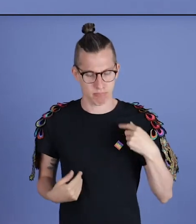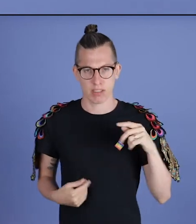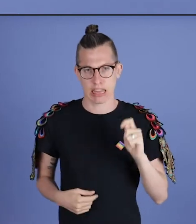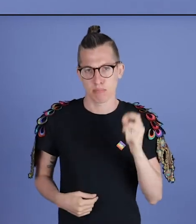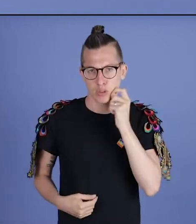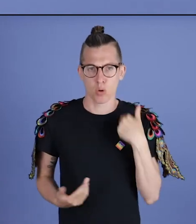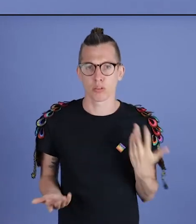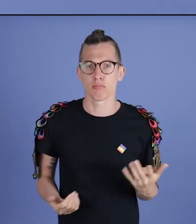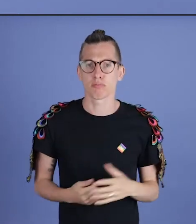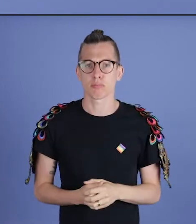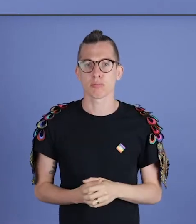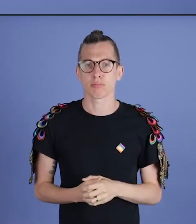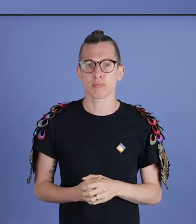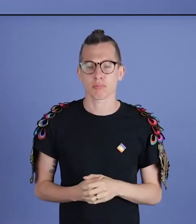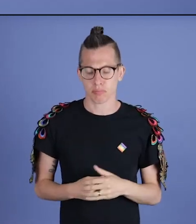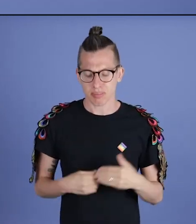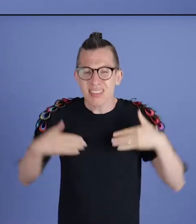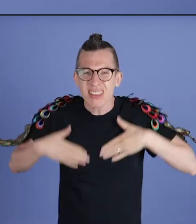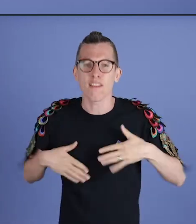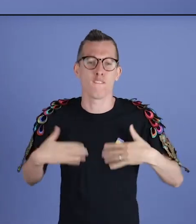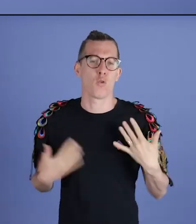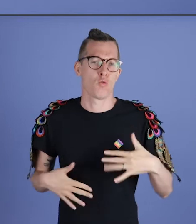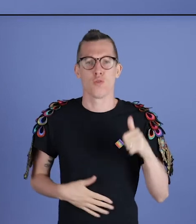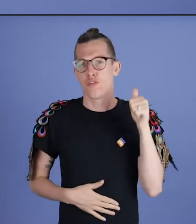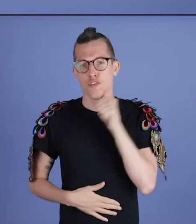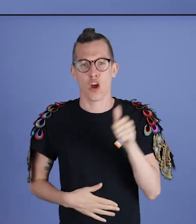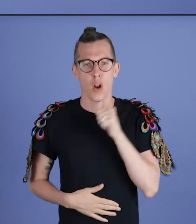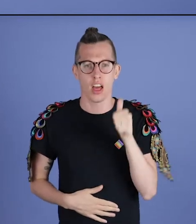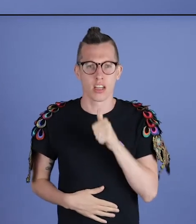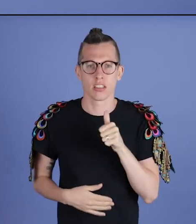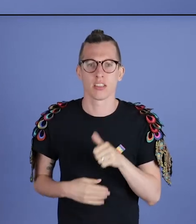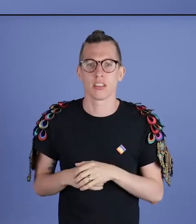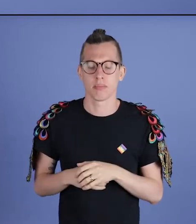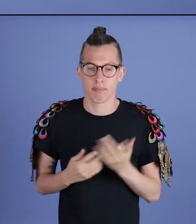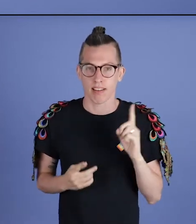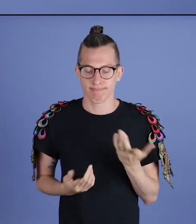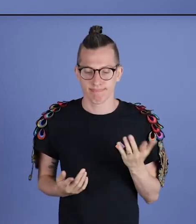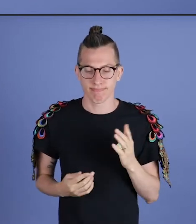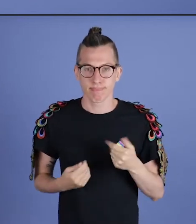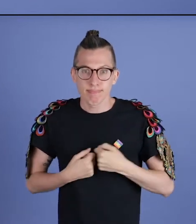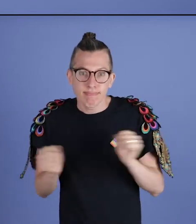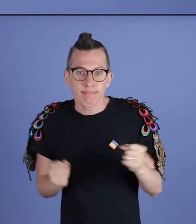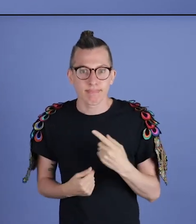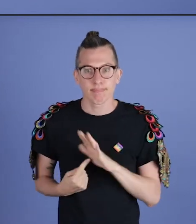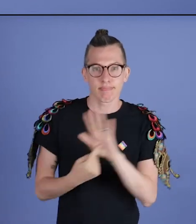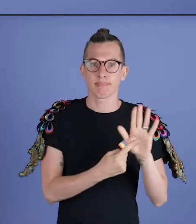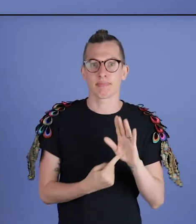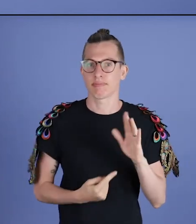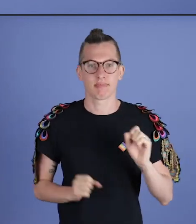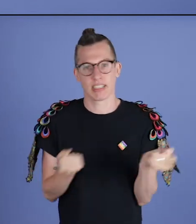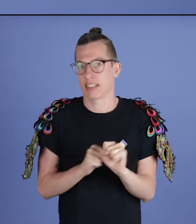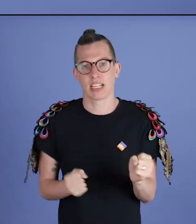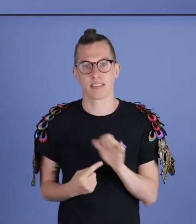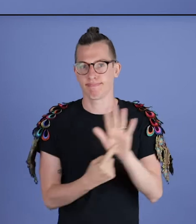ik was eigenlijk echt een hele stereotype jongen. Ik voelde mij vanbinnen echt heel erg vrouwelijk, maar ik kon dat aan de